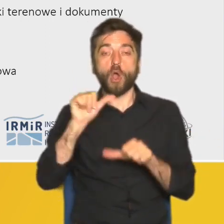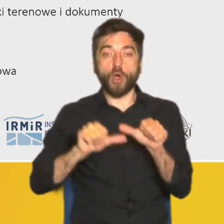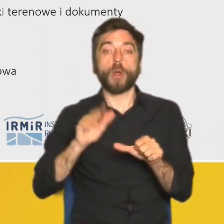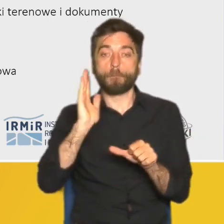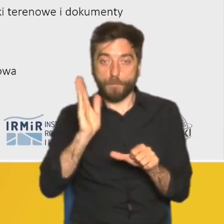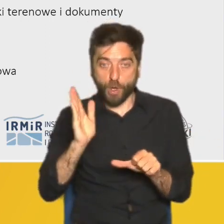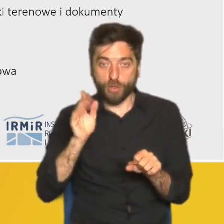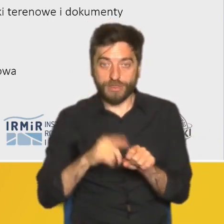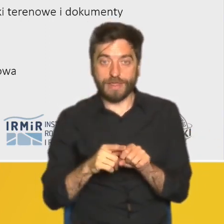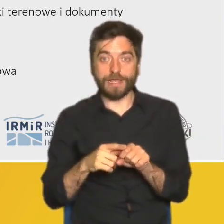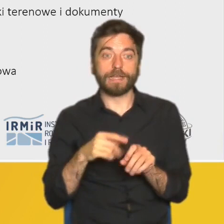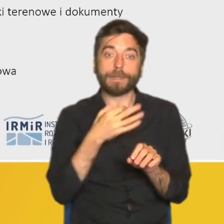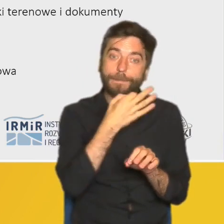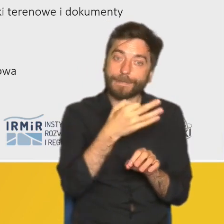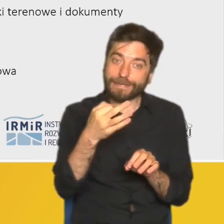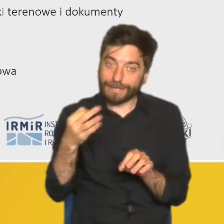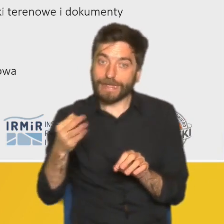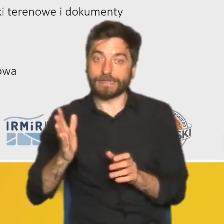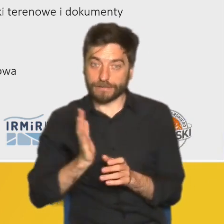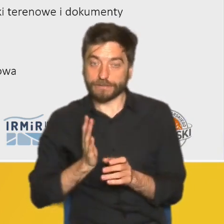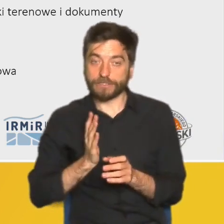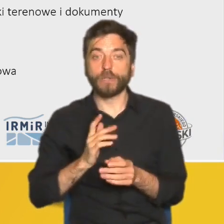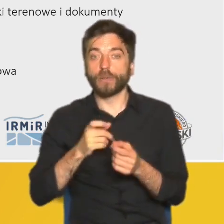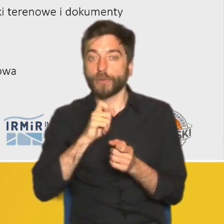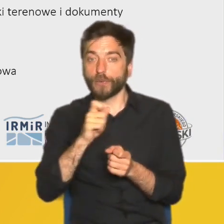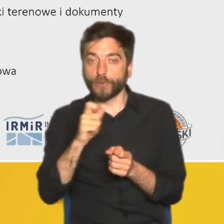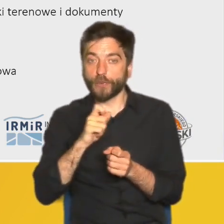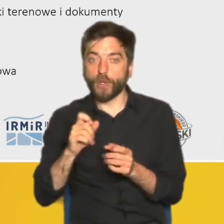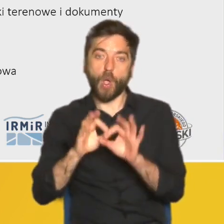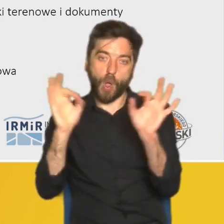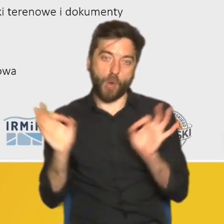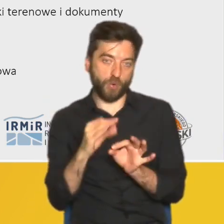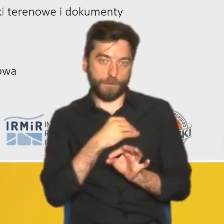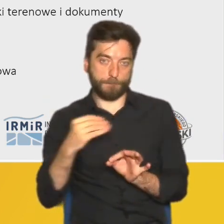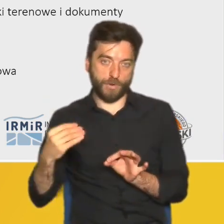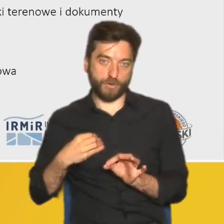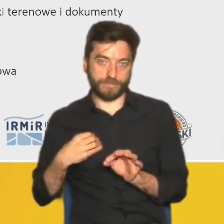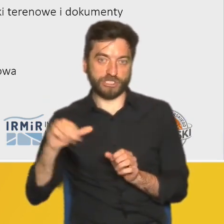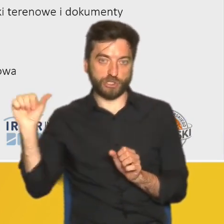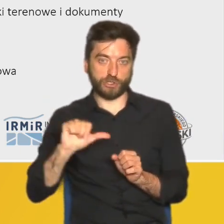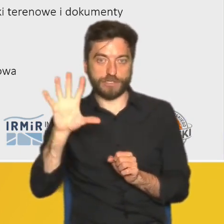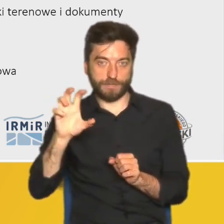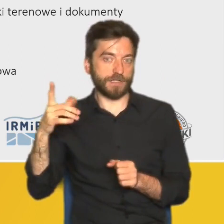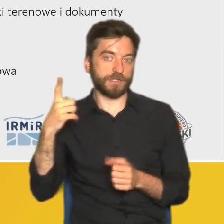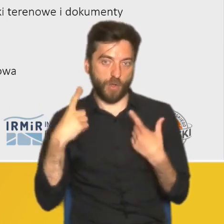zadaliśmy jeszcze serię pytań sondażowych na próbie ogólnopolskiej 1500 osób.